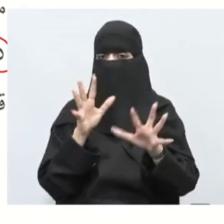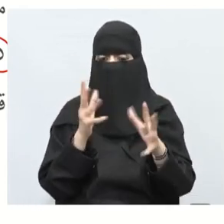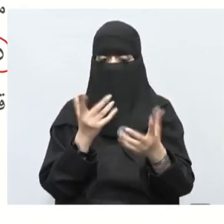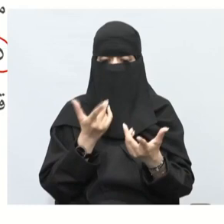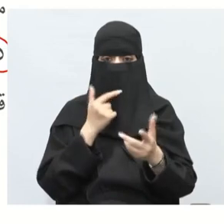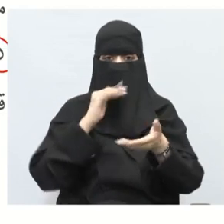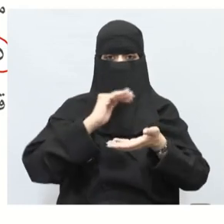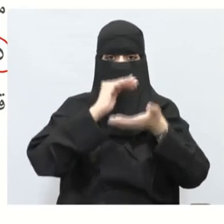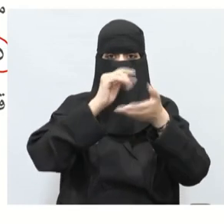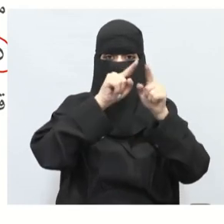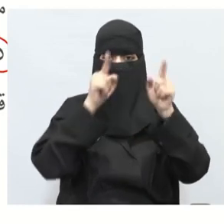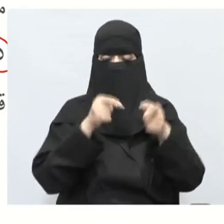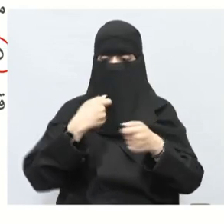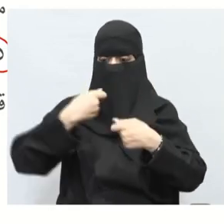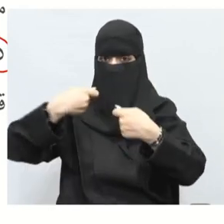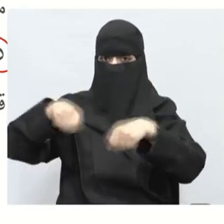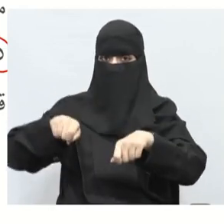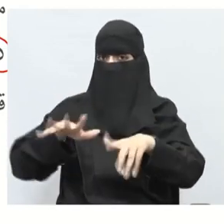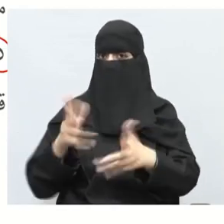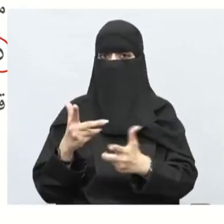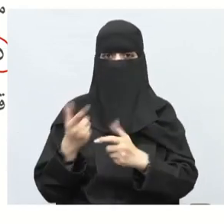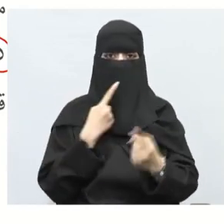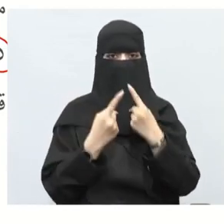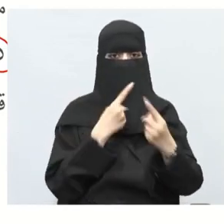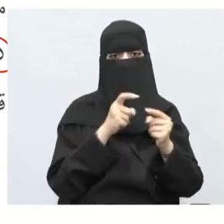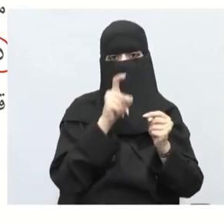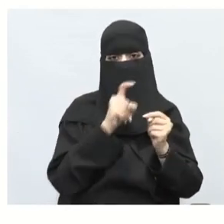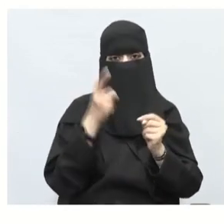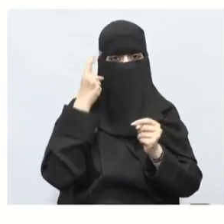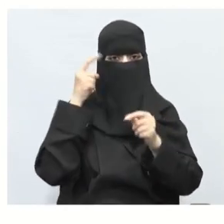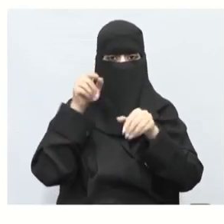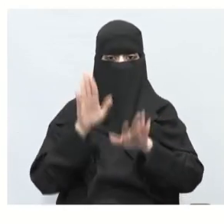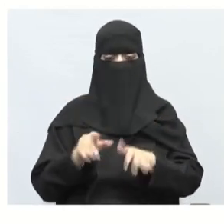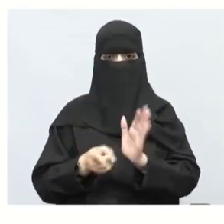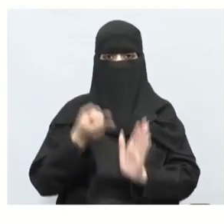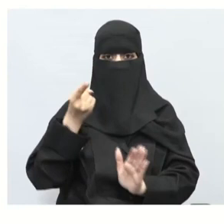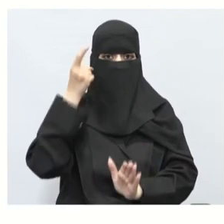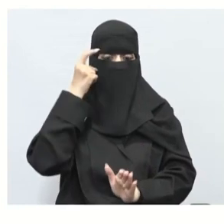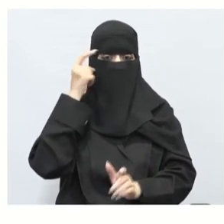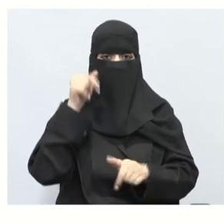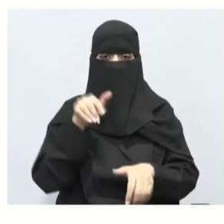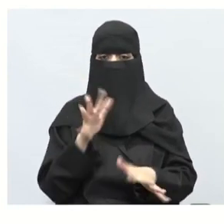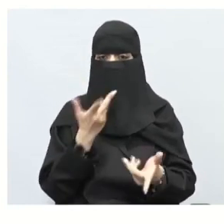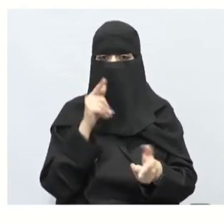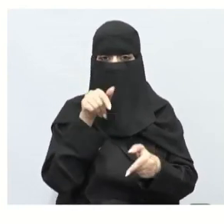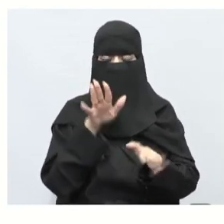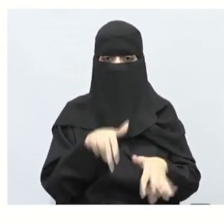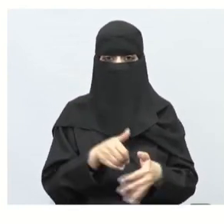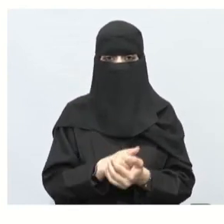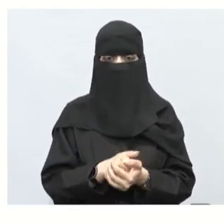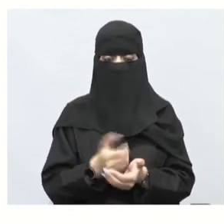يستطيع أن يشتري طيب تعالوا خلنتنا نقشنا وانتم في اللي شيء فهمنا أولا أفهم ما هو الموجود في